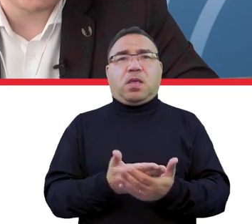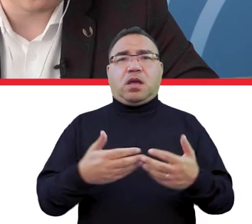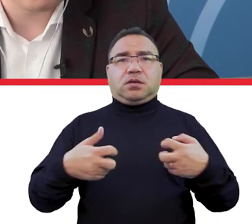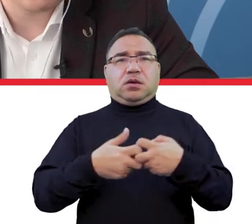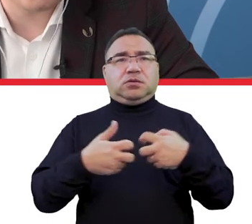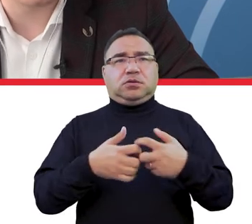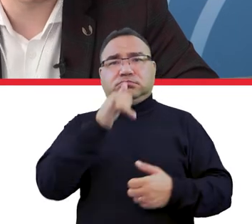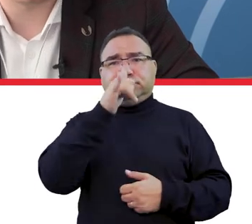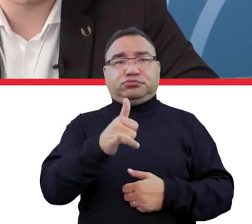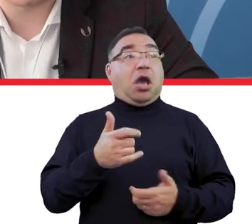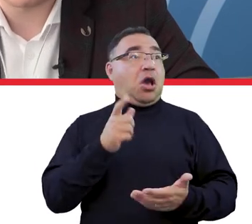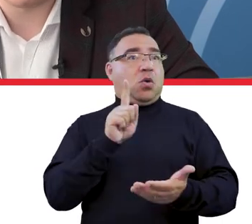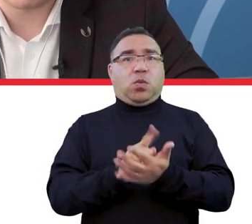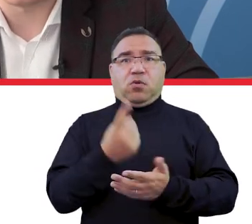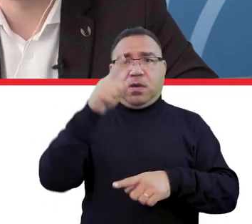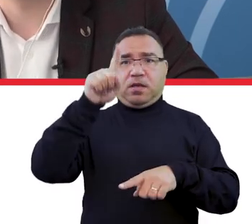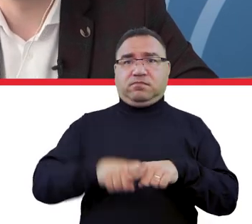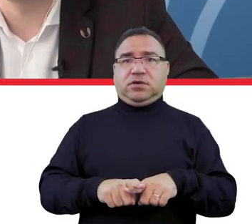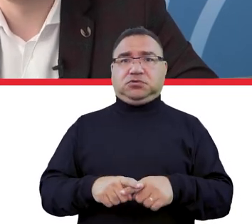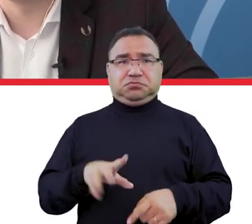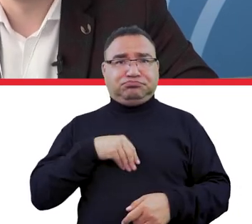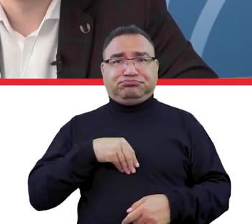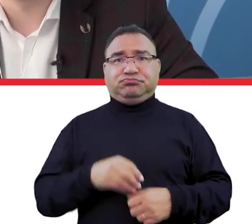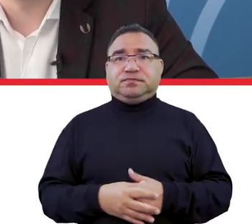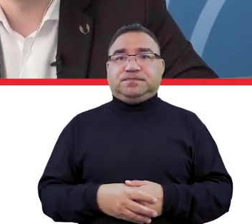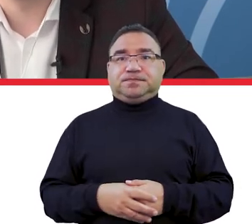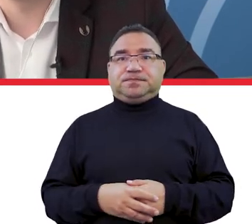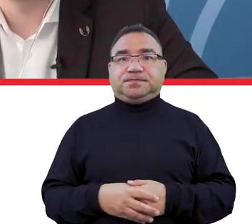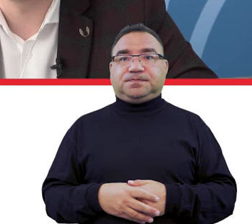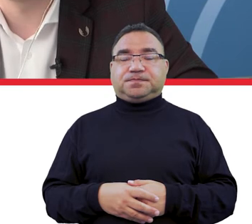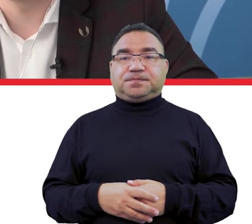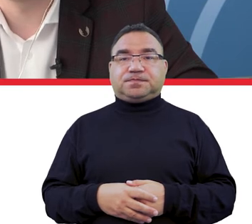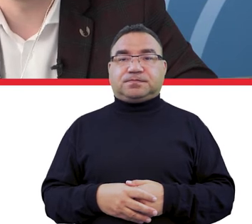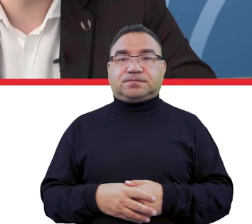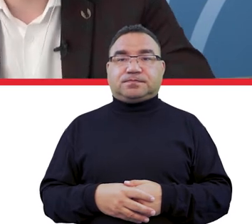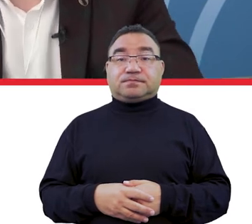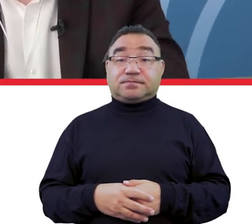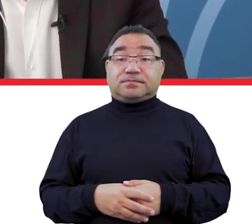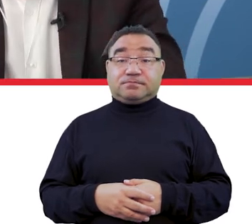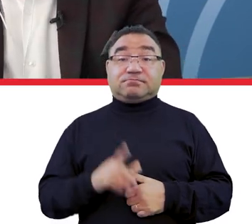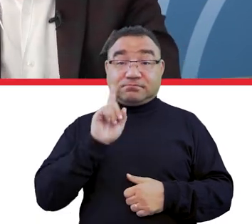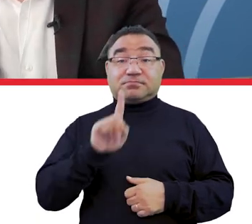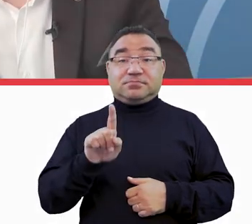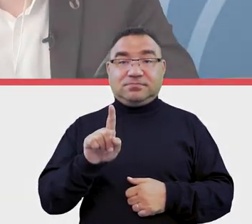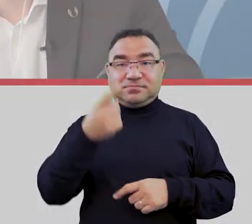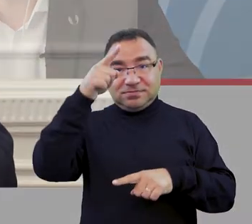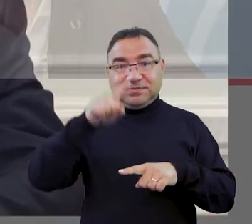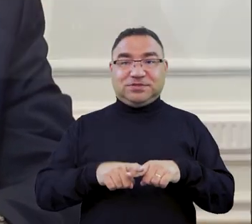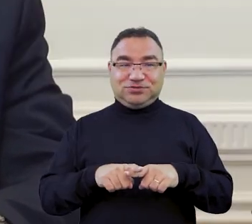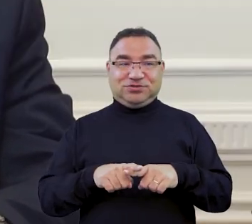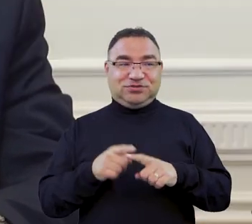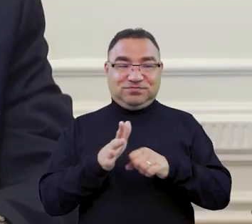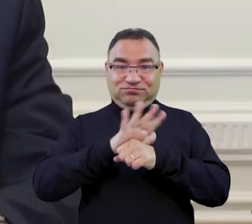w miesiąc się dało? Czy nie możemy tego utrzymać? No, to znaczy, tak gdzieś już po pierwszym miesiącu